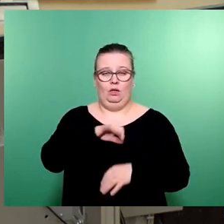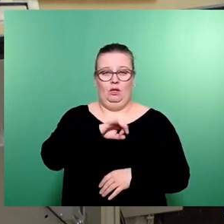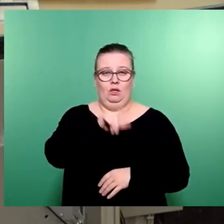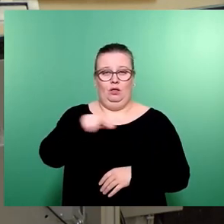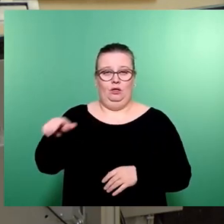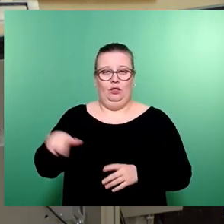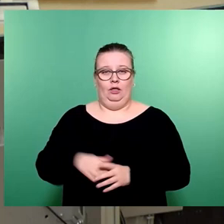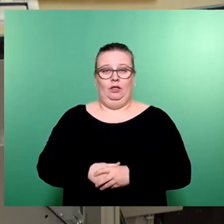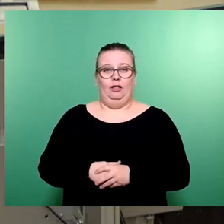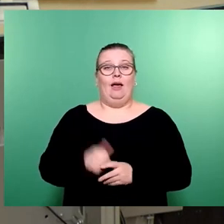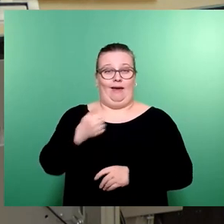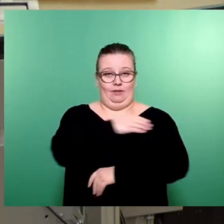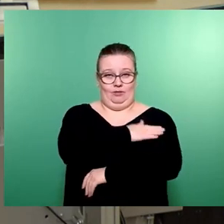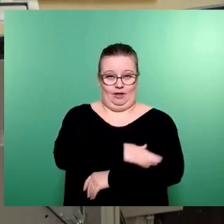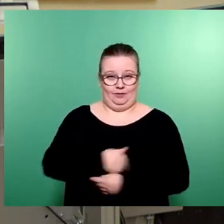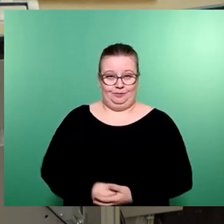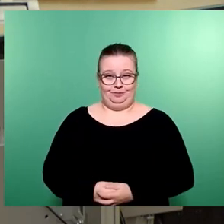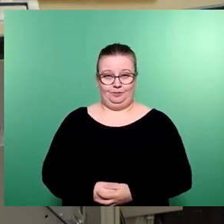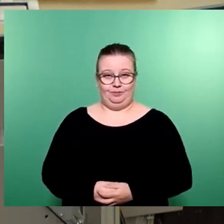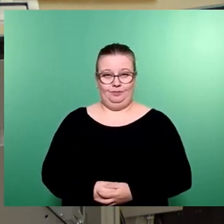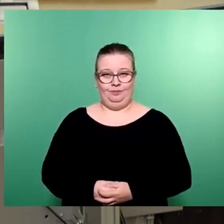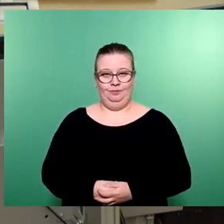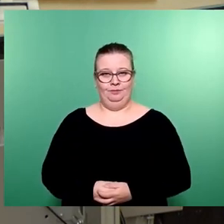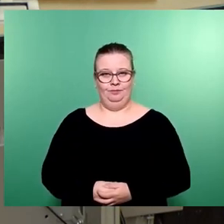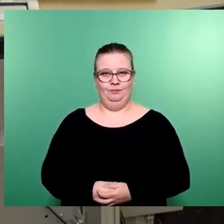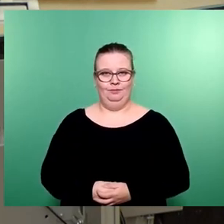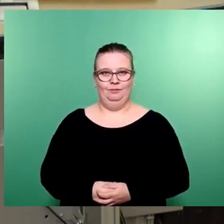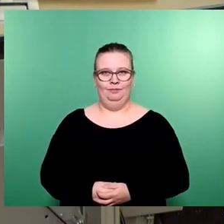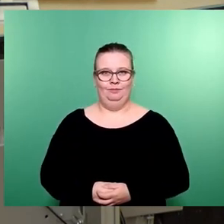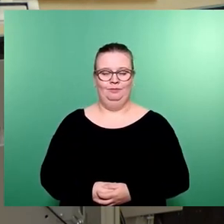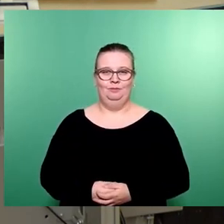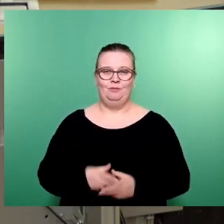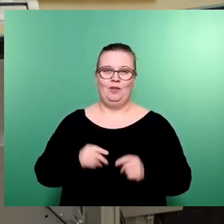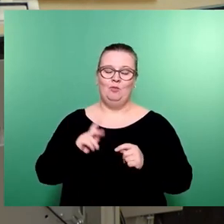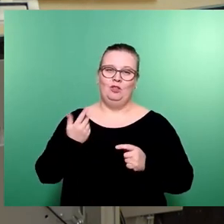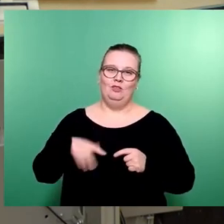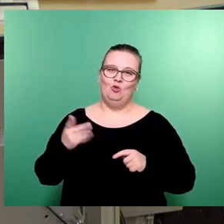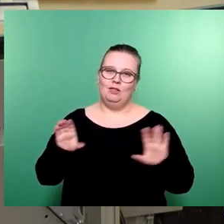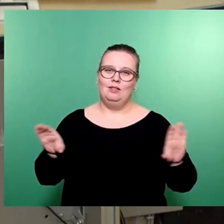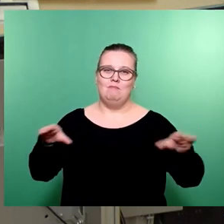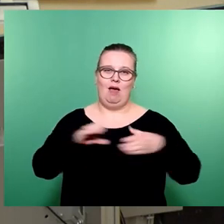Das ist das eine. Also eine hohe Kunst der Demokratie, dass wir uns zusammen gefunden haben.